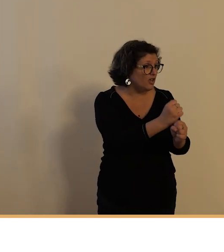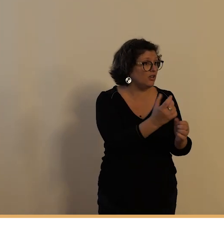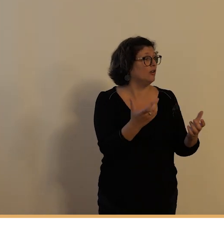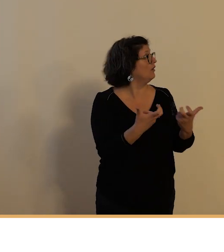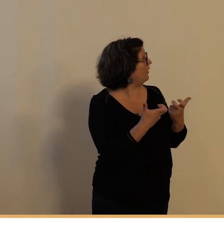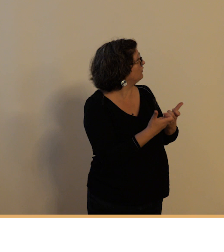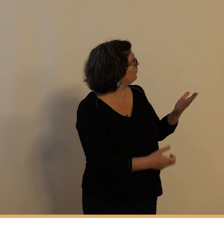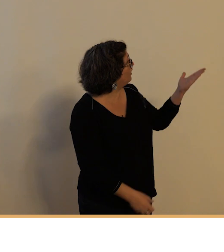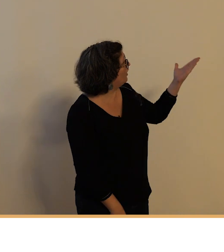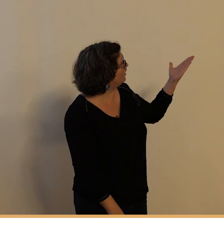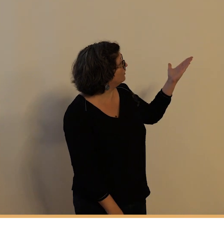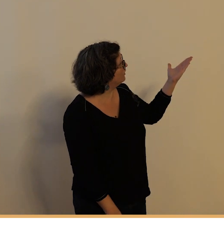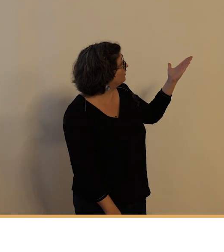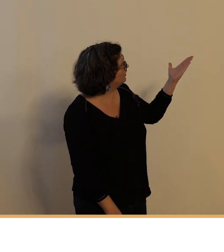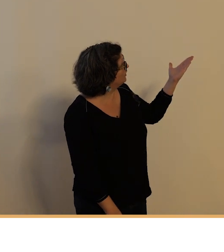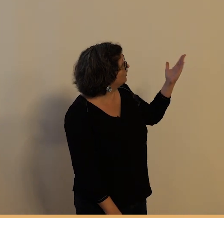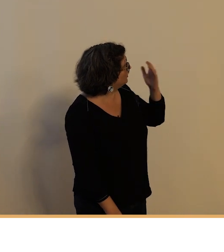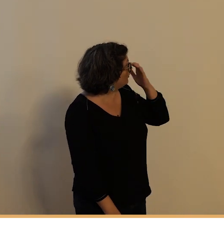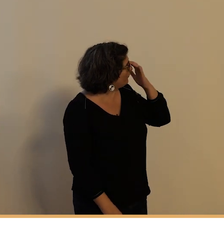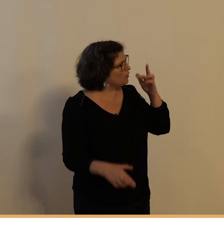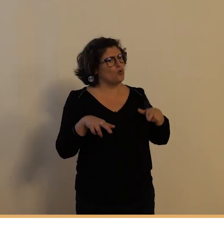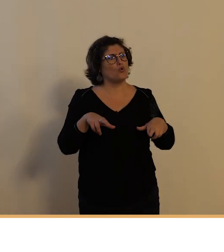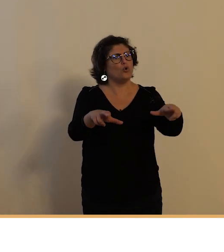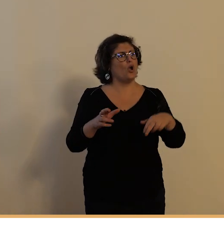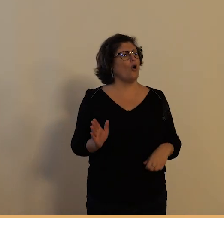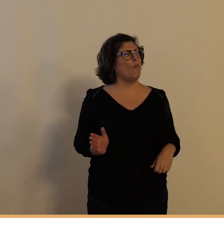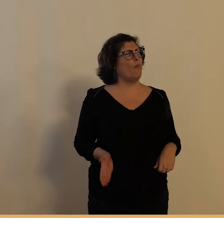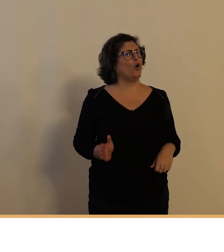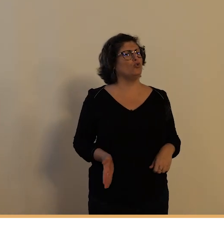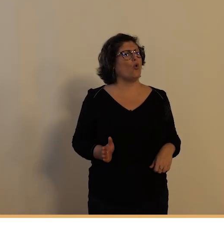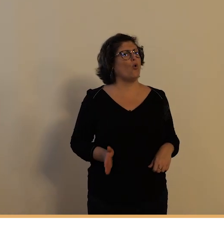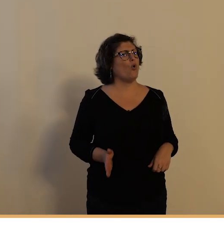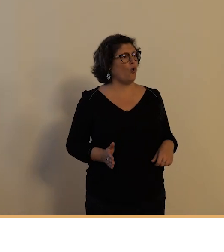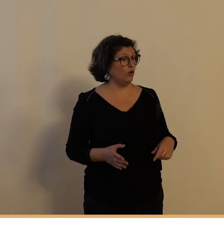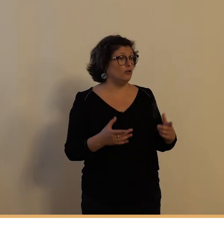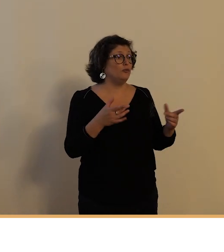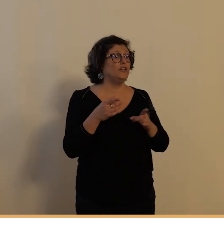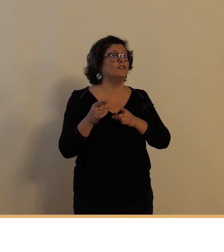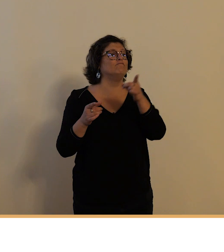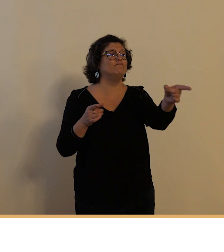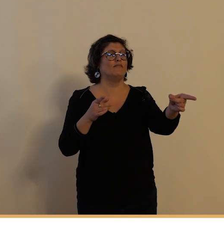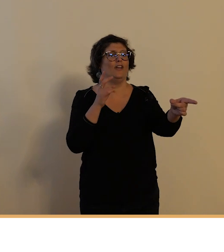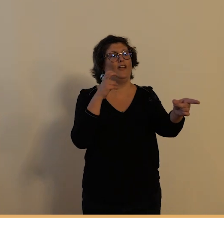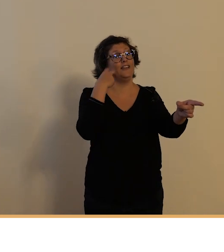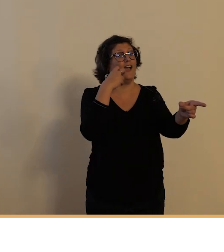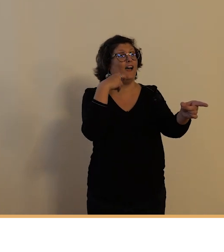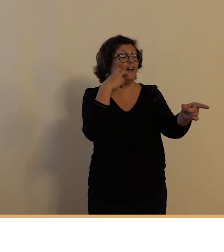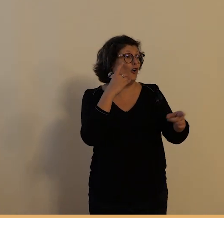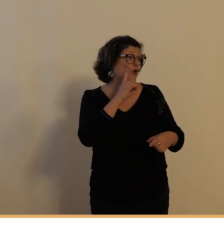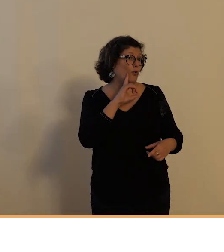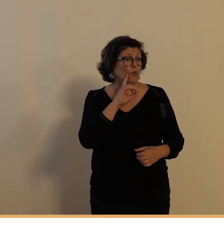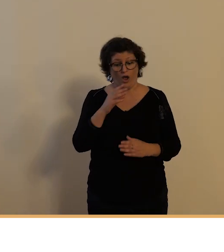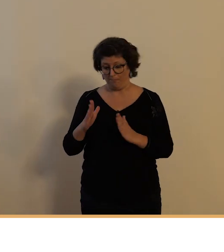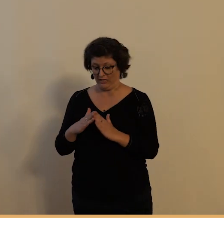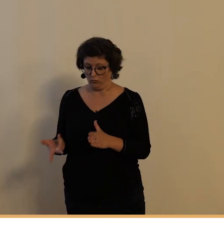roule assez rapidement rue de Bordeaux il est à destination de la gare parce qu'il va déposer sa bicyclette à